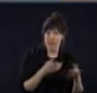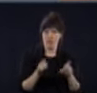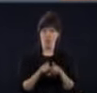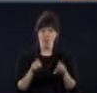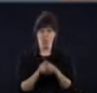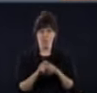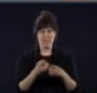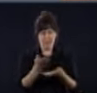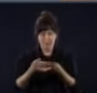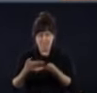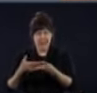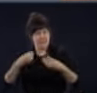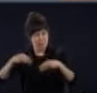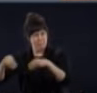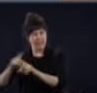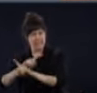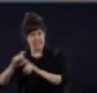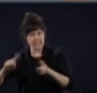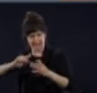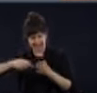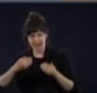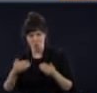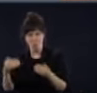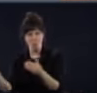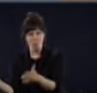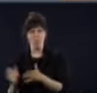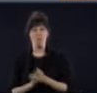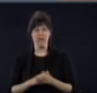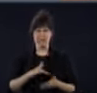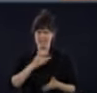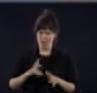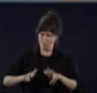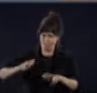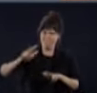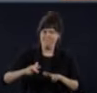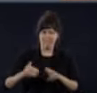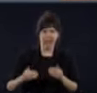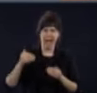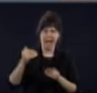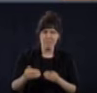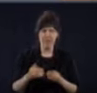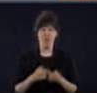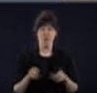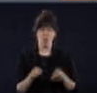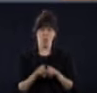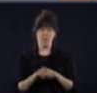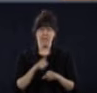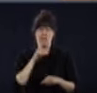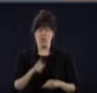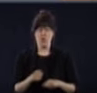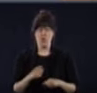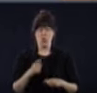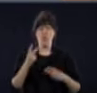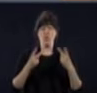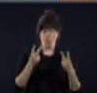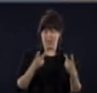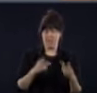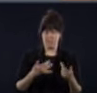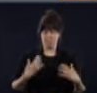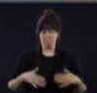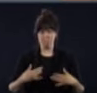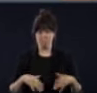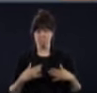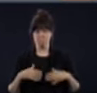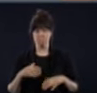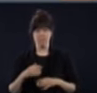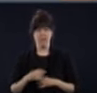les régions, c'est un pas dans la bonne direction. Vous l'avez évoqué, il y une opportunité touristique potentielle formidable dans